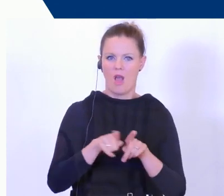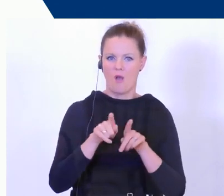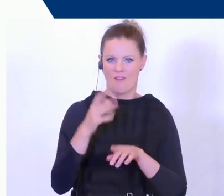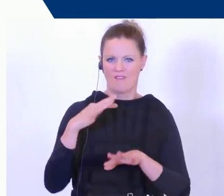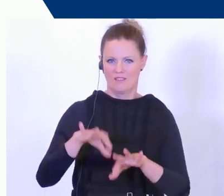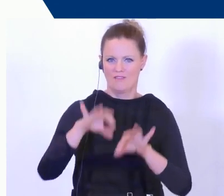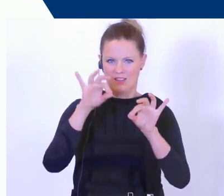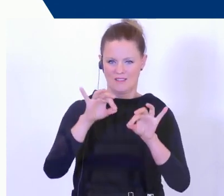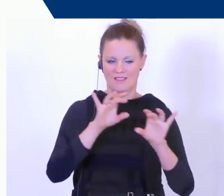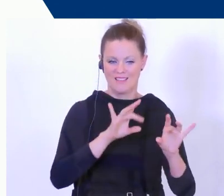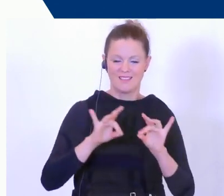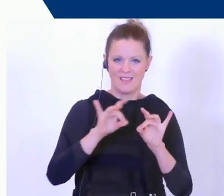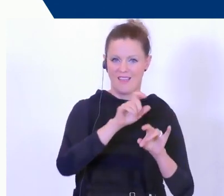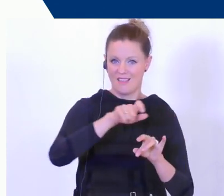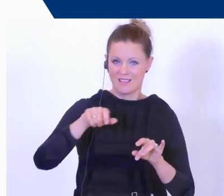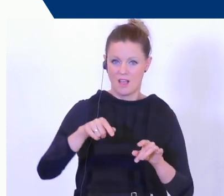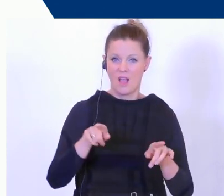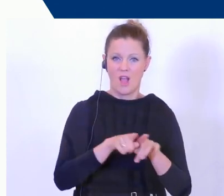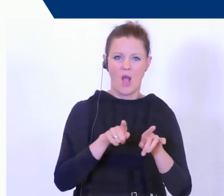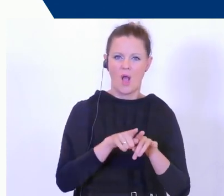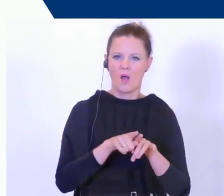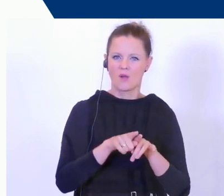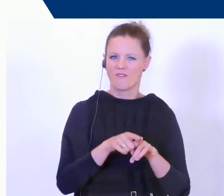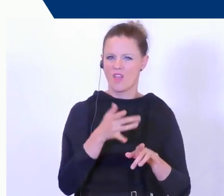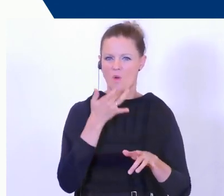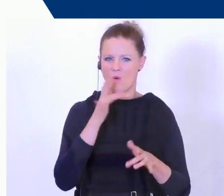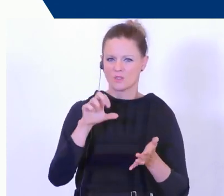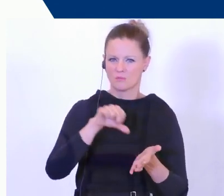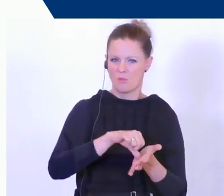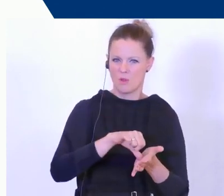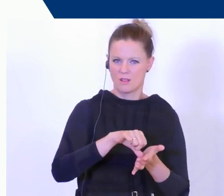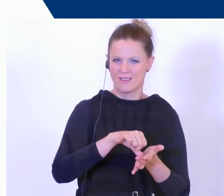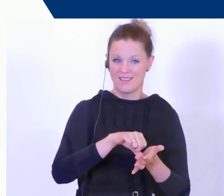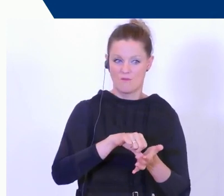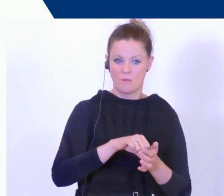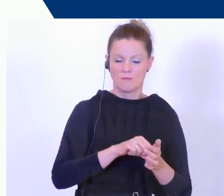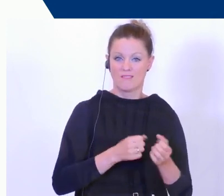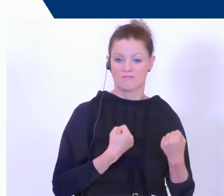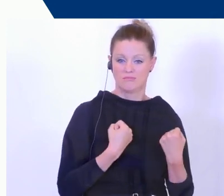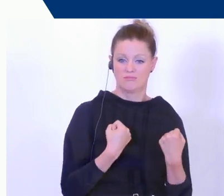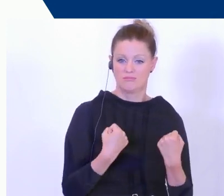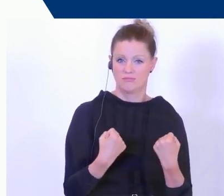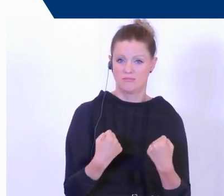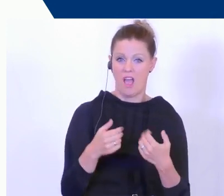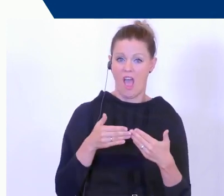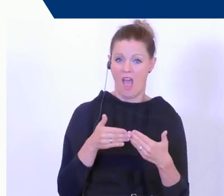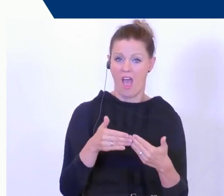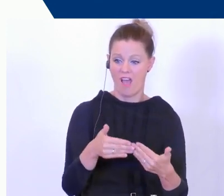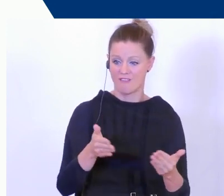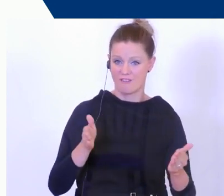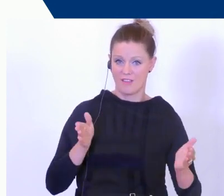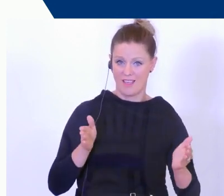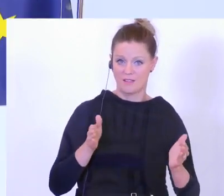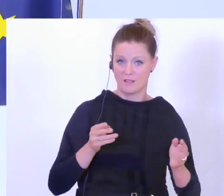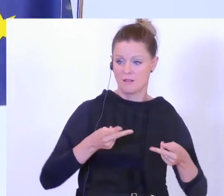die Täter sehr, sehr viel an den Hotspots, zum Beispiel an den Häfen, wo diese Fahrzeuge von Europa nach Afrika überstellt werden oder in den